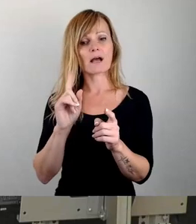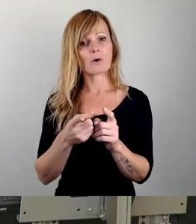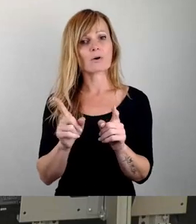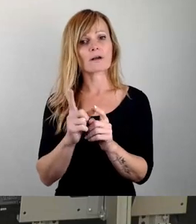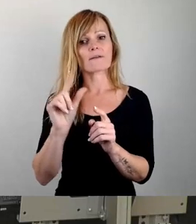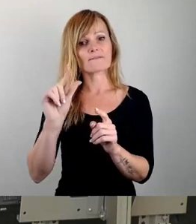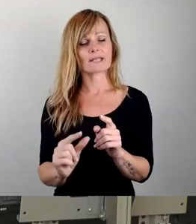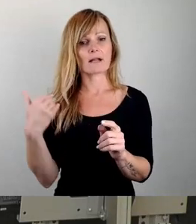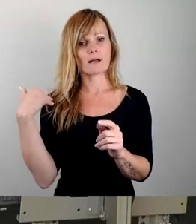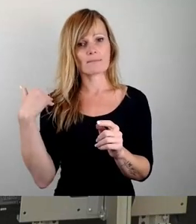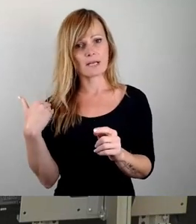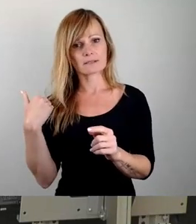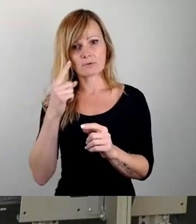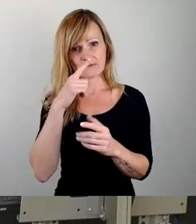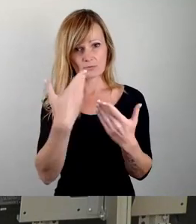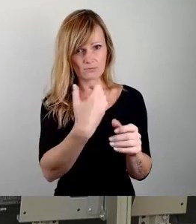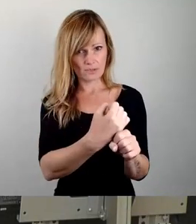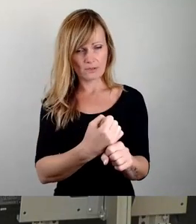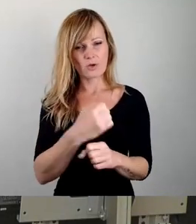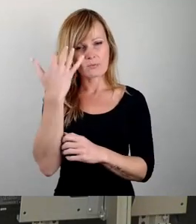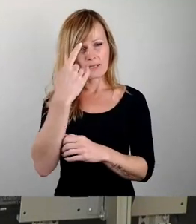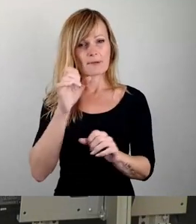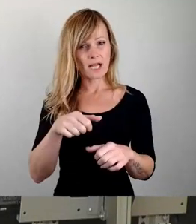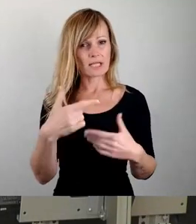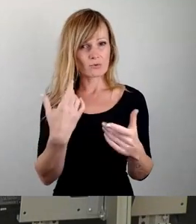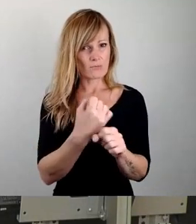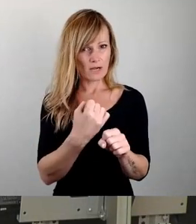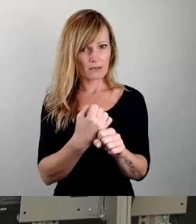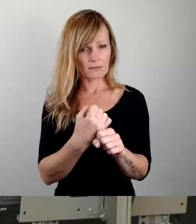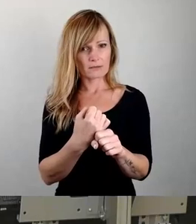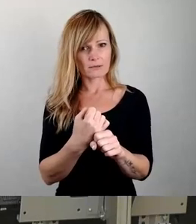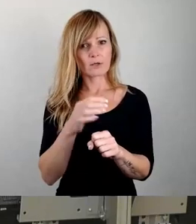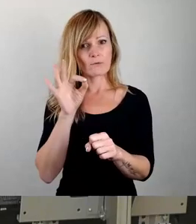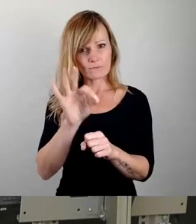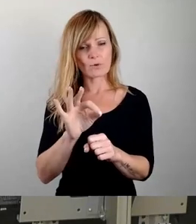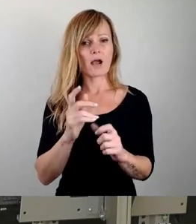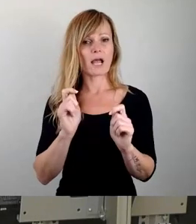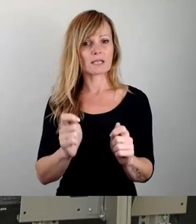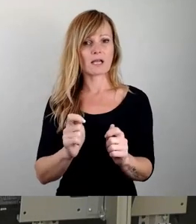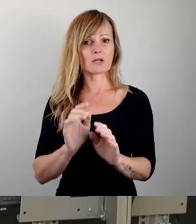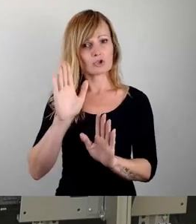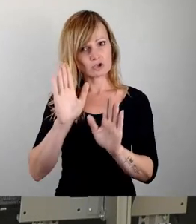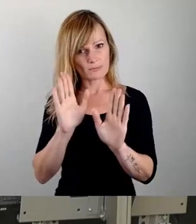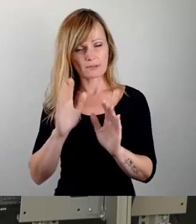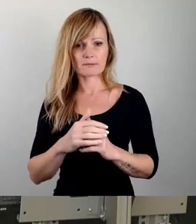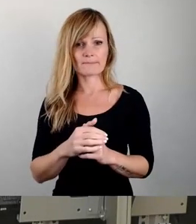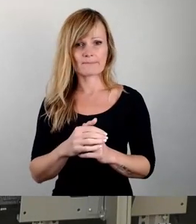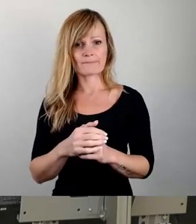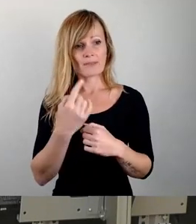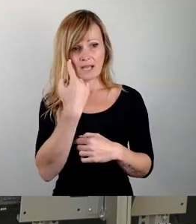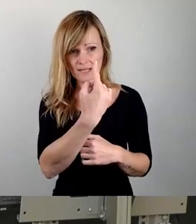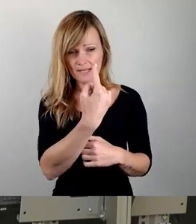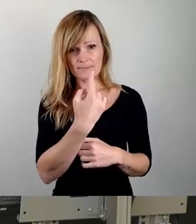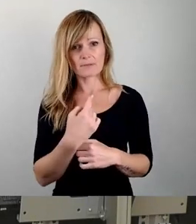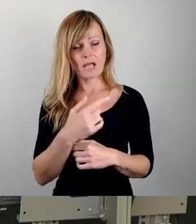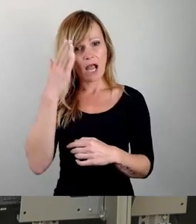Denken Sie mal bitte nach, ob Sie das nicht genau so machen können und stimmen Sie für diesen Antrag. Und wenn Sie in Ihrer Eigenschaft als Hauptorgan